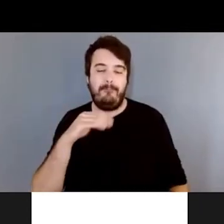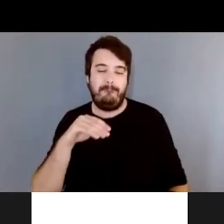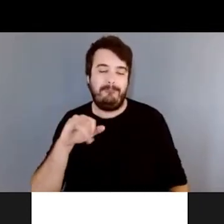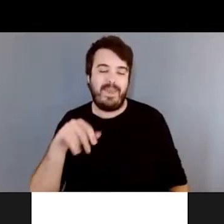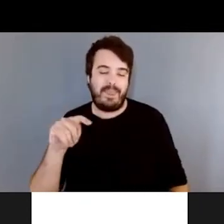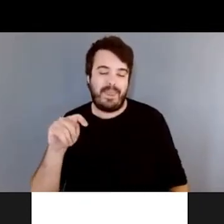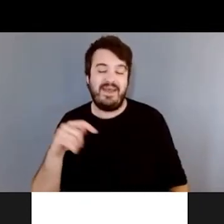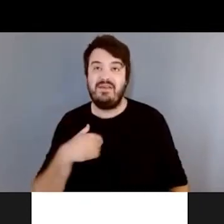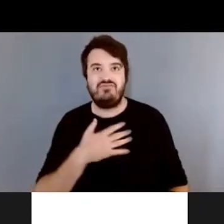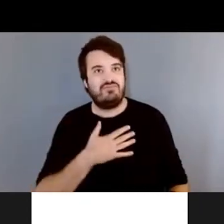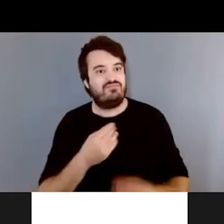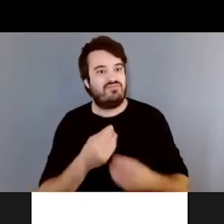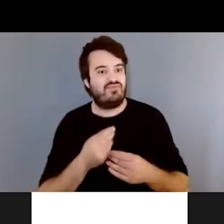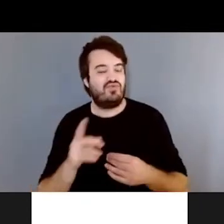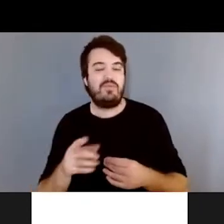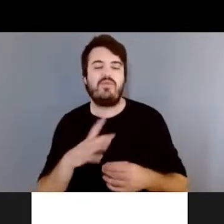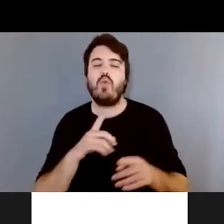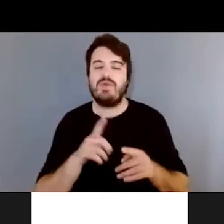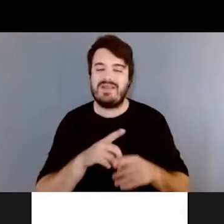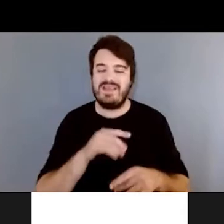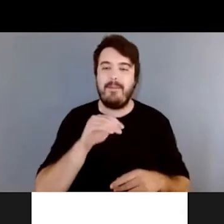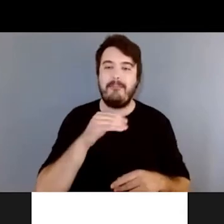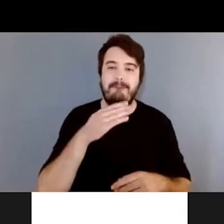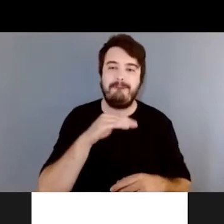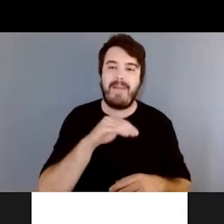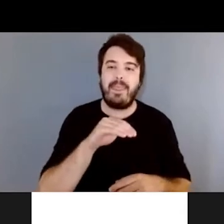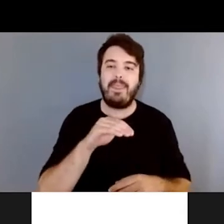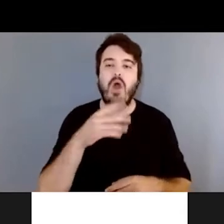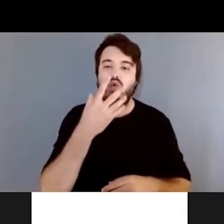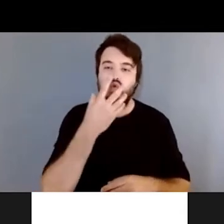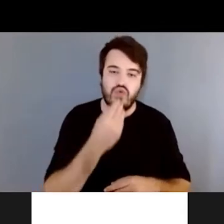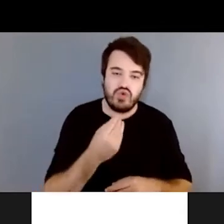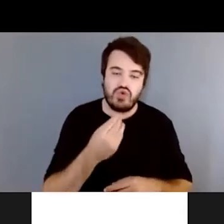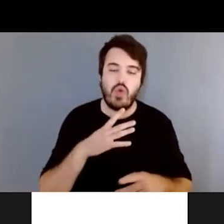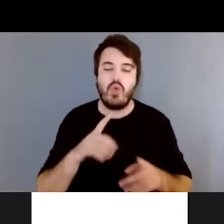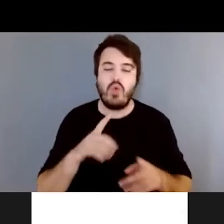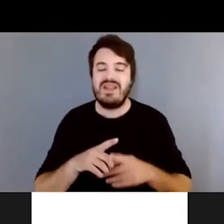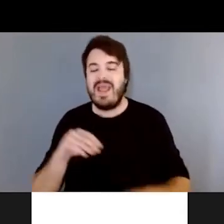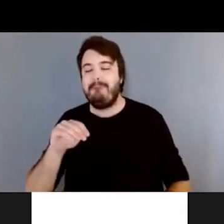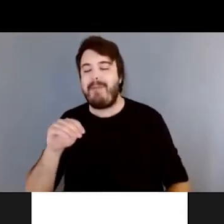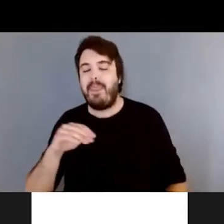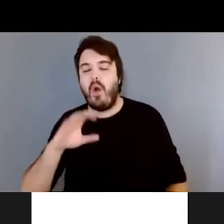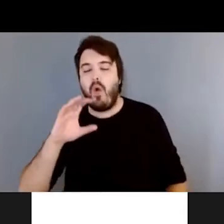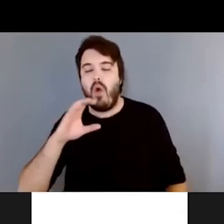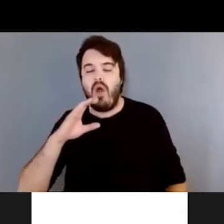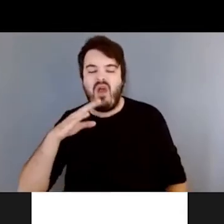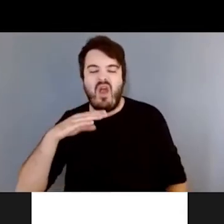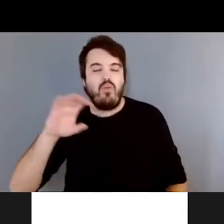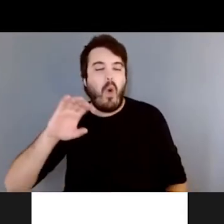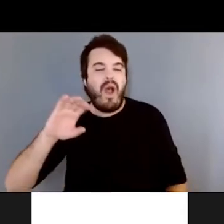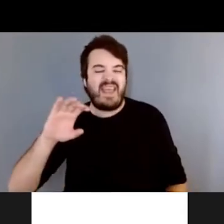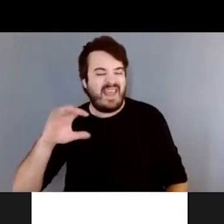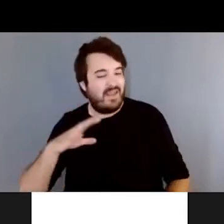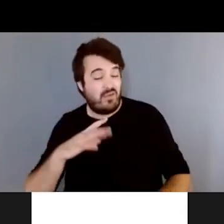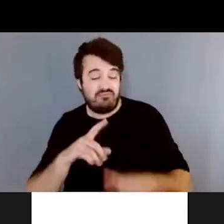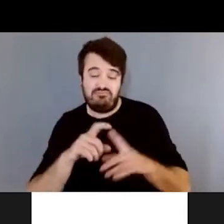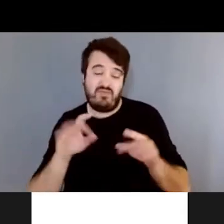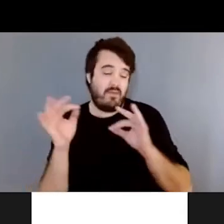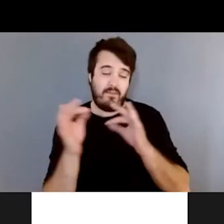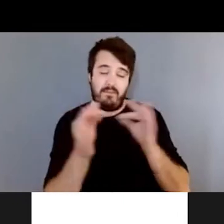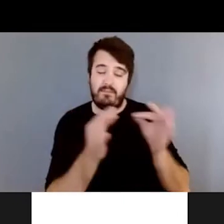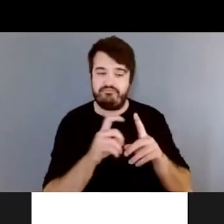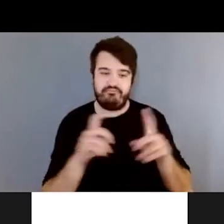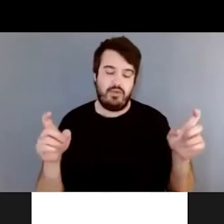Et il a la menthe douce et il y a la menthe poivrée. Et toutes les menthes vont aider la